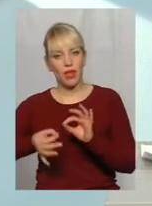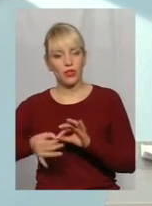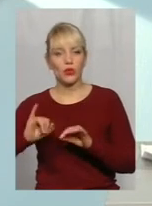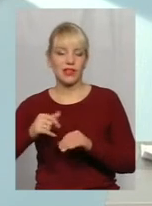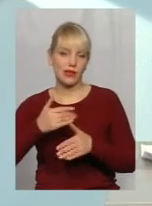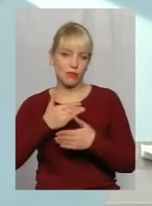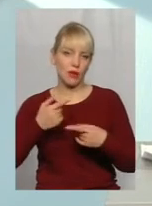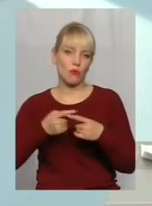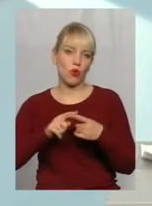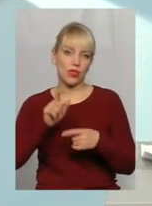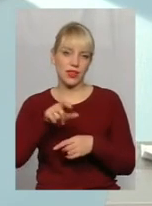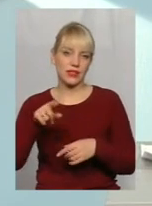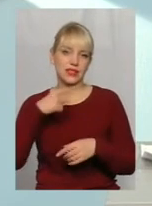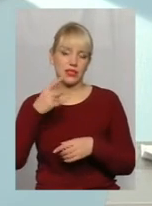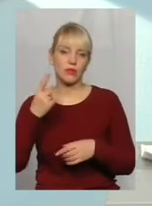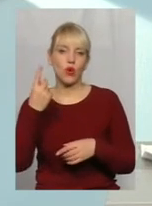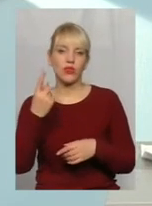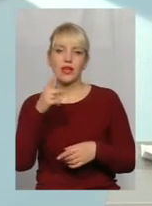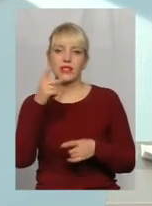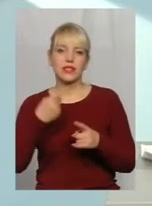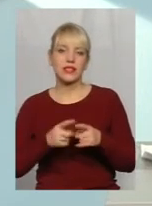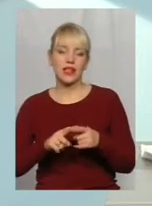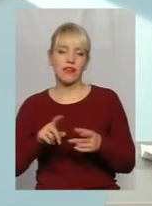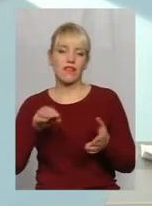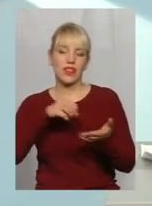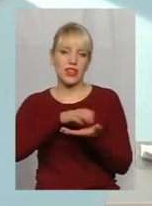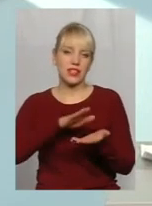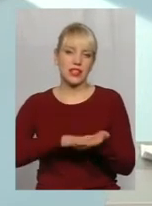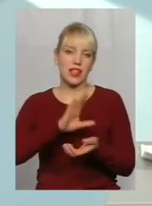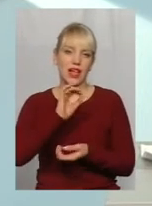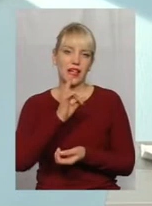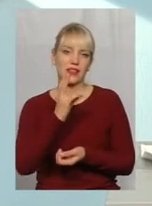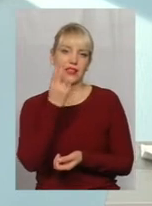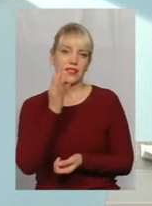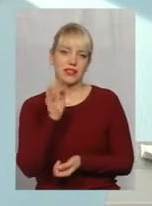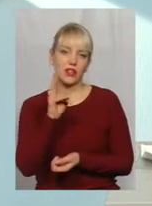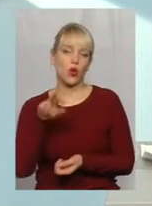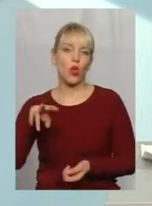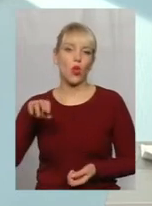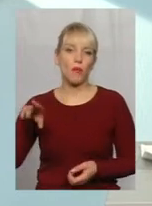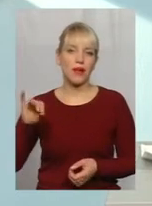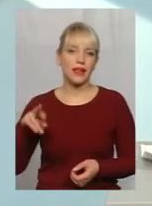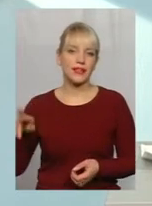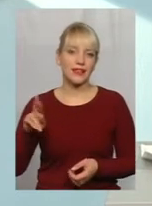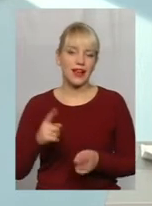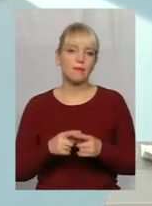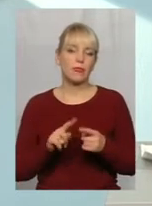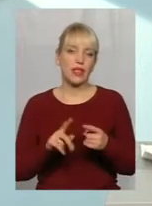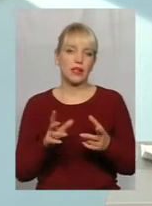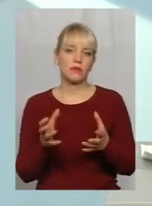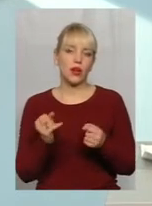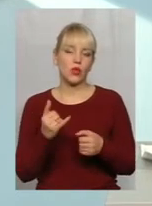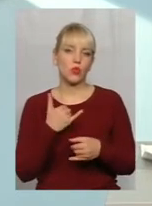скажемо. До речі, одна внесена в енциклопедію сучасної України в 19-й том, і якраз дані вбрали в